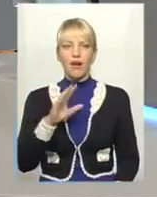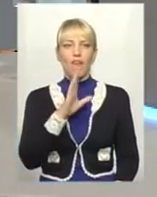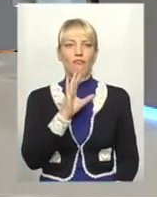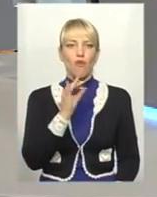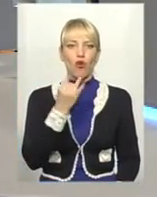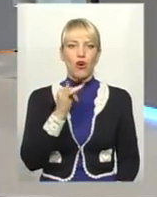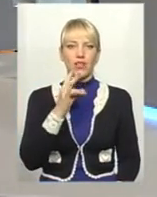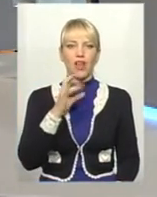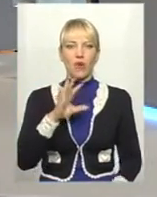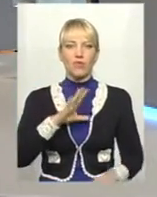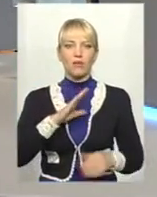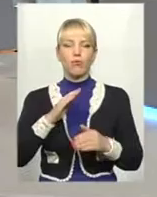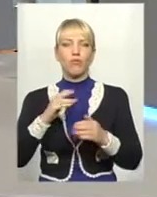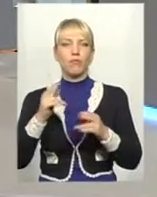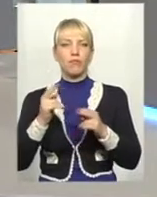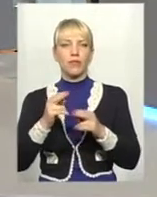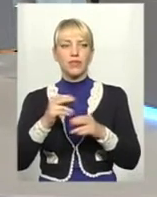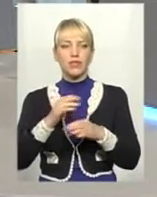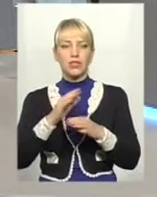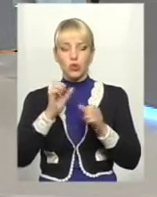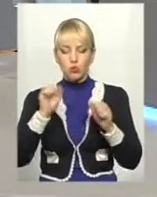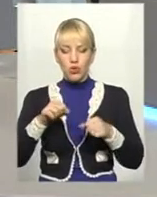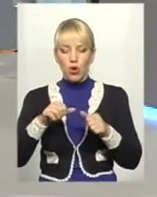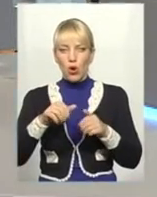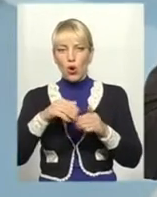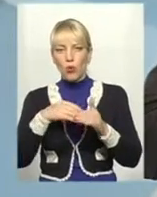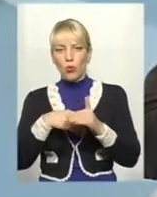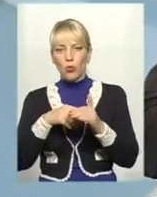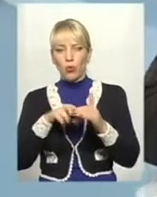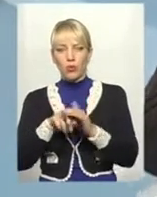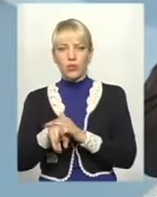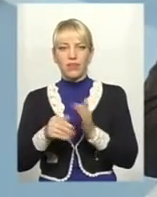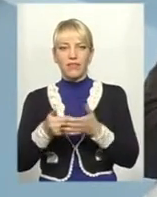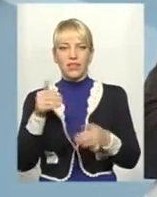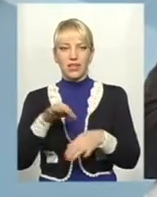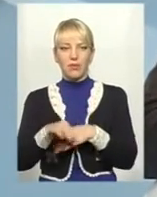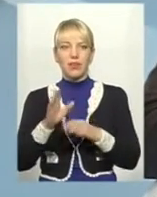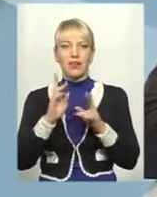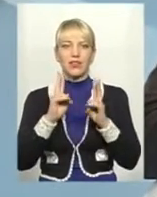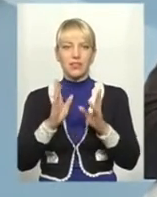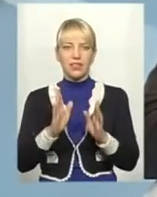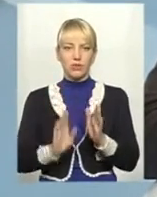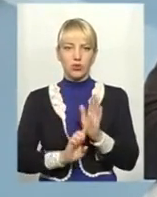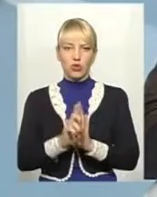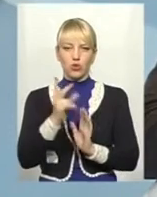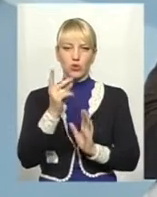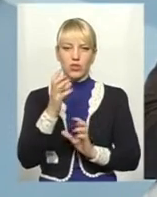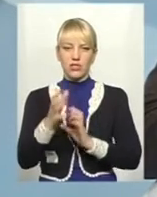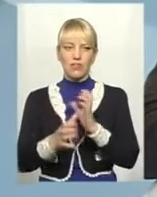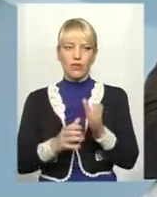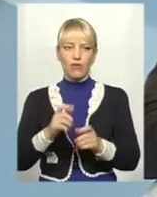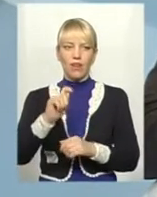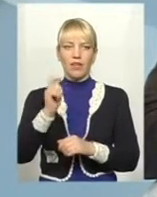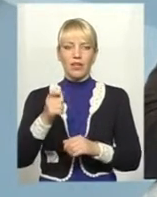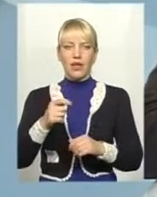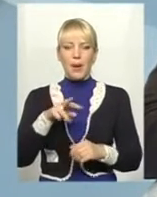від репресій, і як тільки розпочавлася Друга світла війна, він здався,